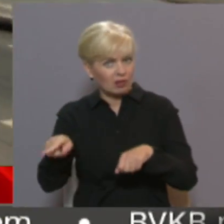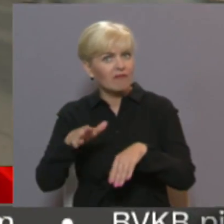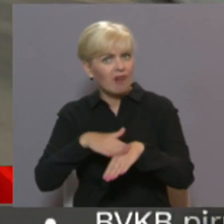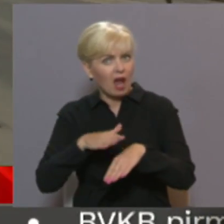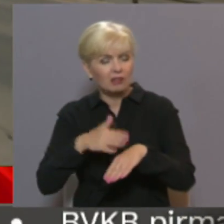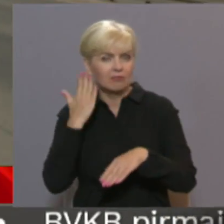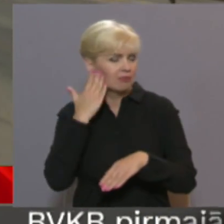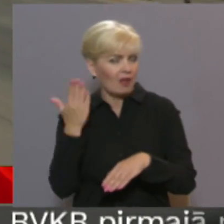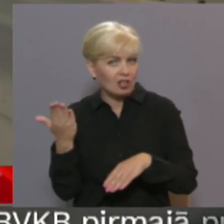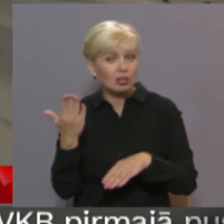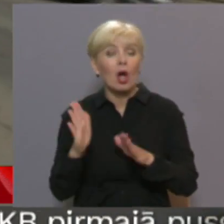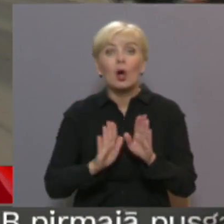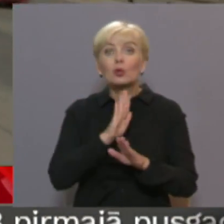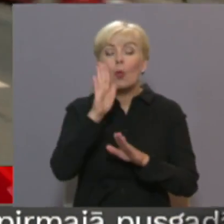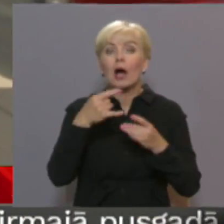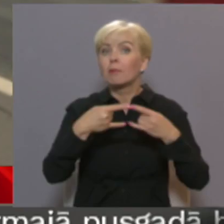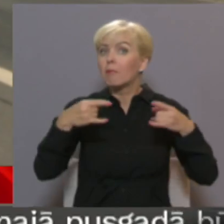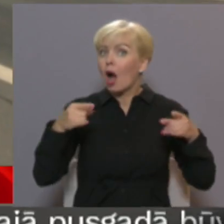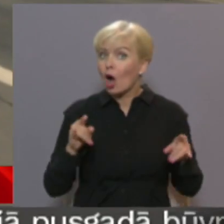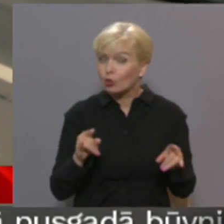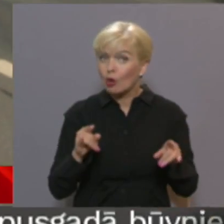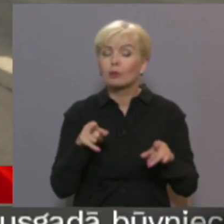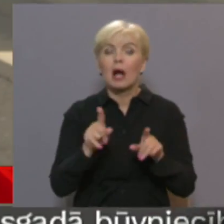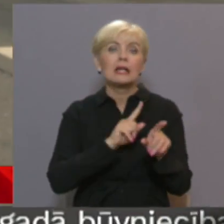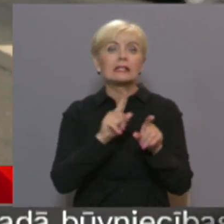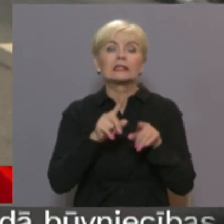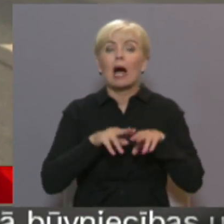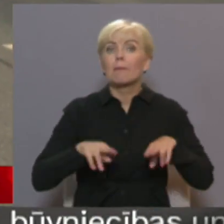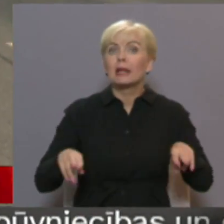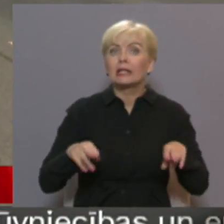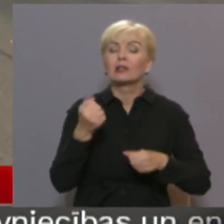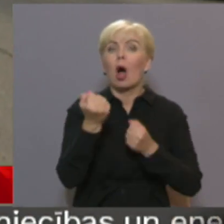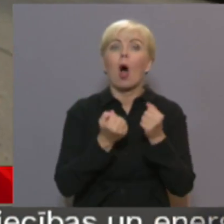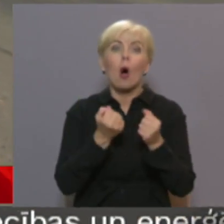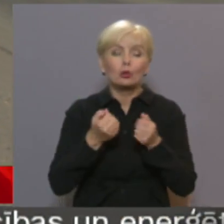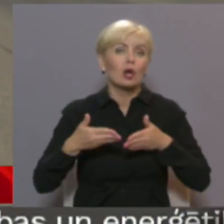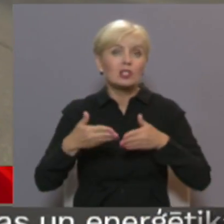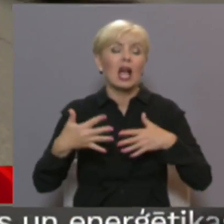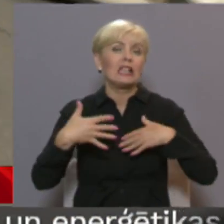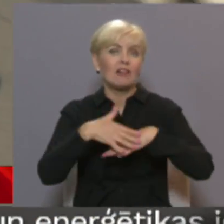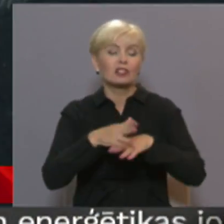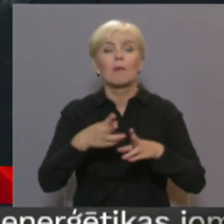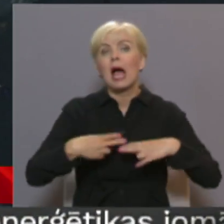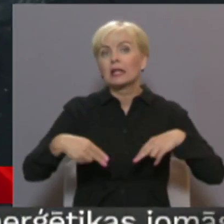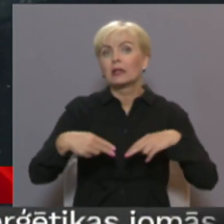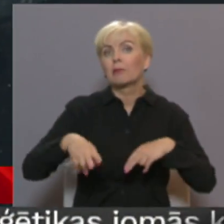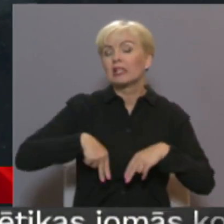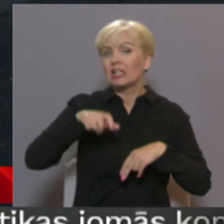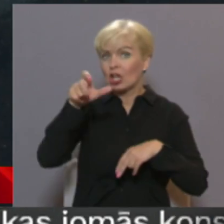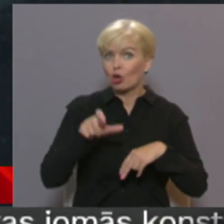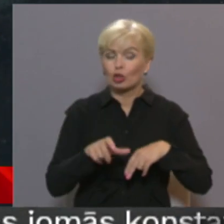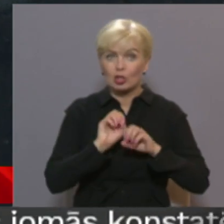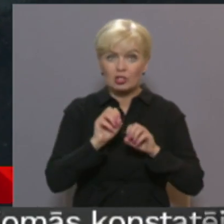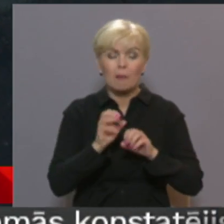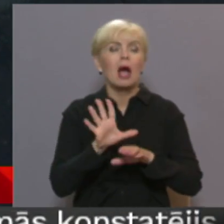vaininieki. Šorīt raidījumā rīta panarāma Satiksmas ministrijas autoceļu infrastruktūras departamenta direktors norādīja, ka